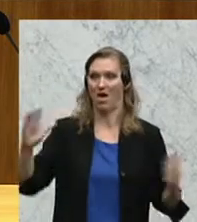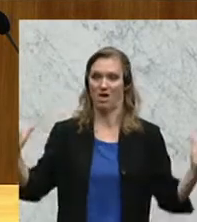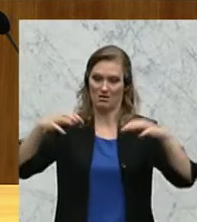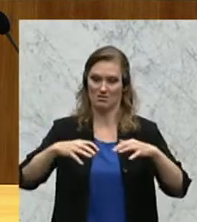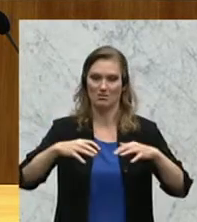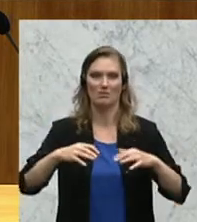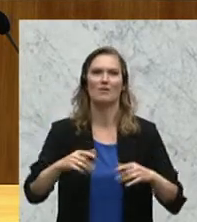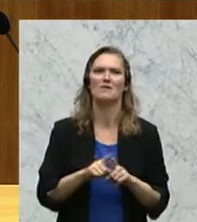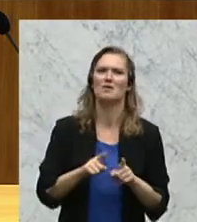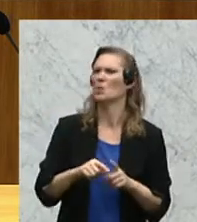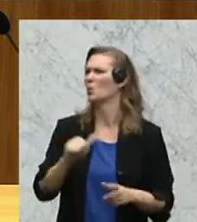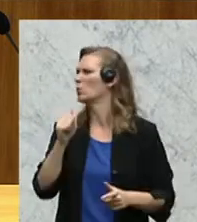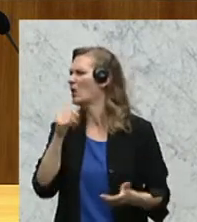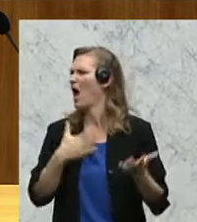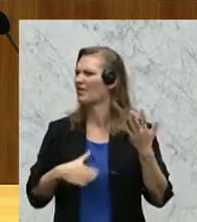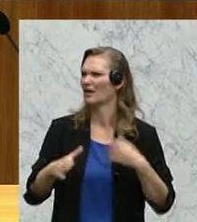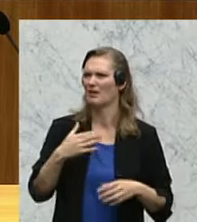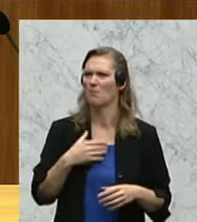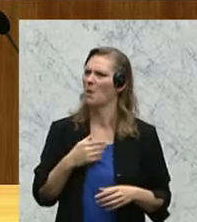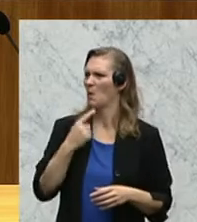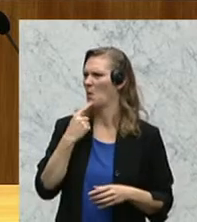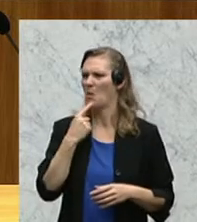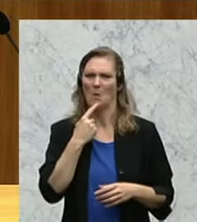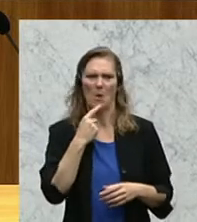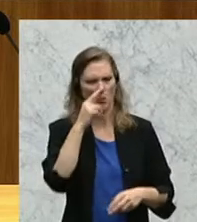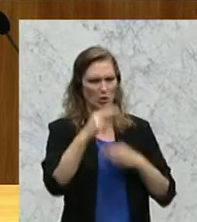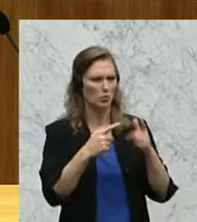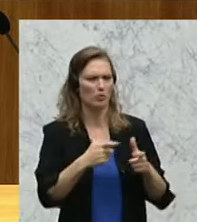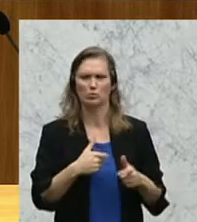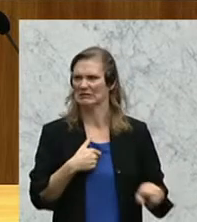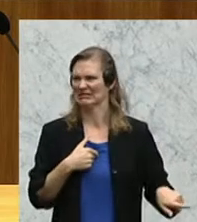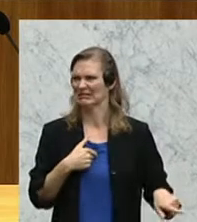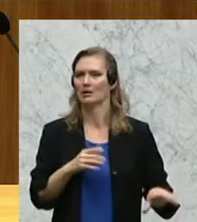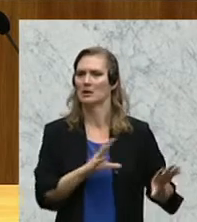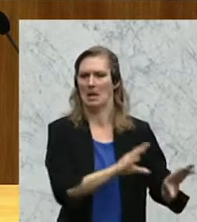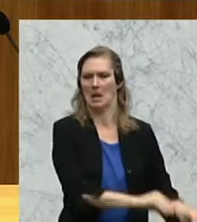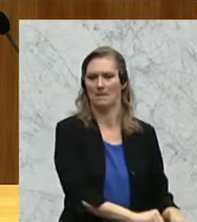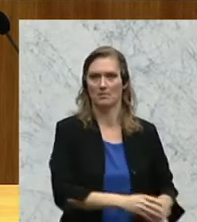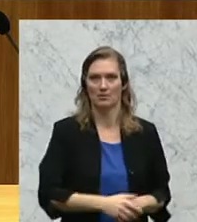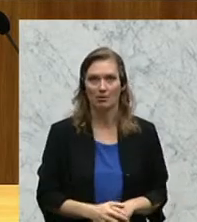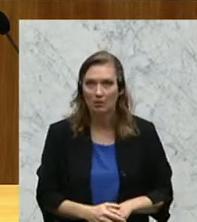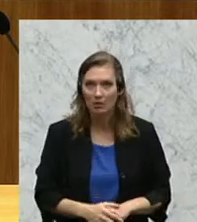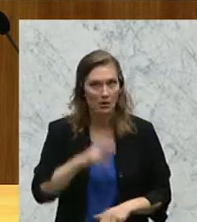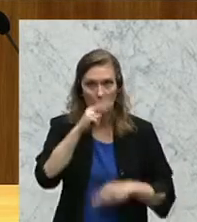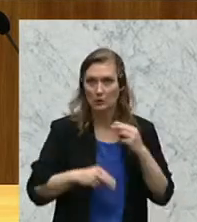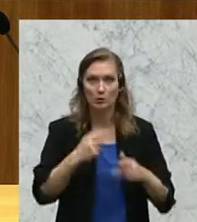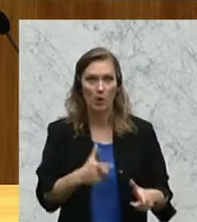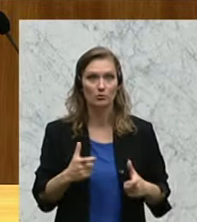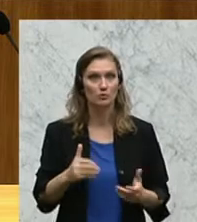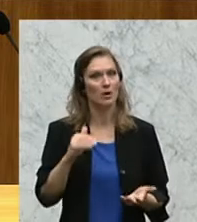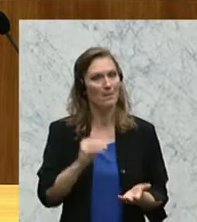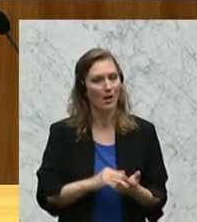genehm erscheint, einen Untersuchungsausschuss einfach abtreten darf. Ein Untersuchungsausschuss muss in der nächsten